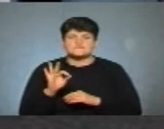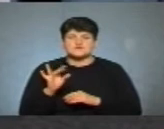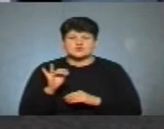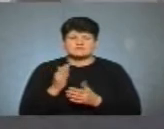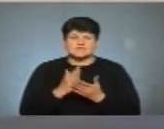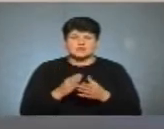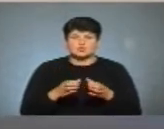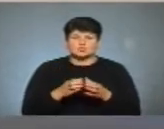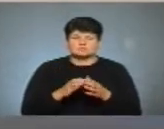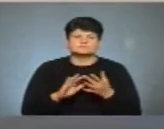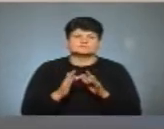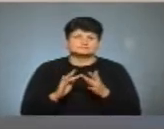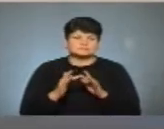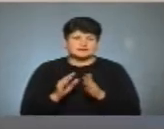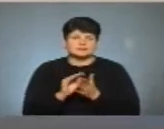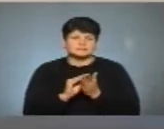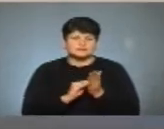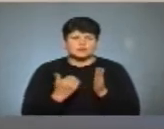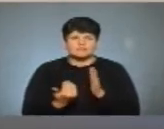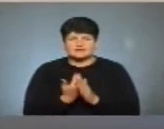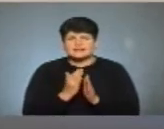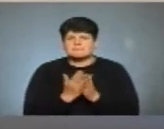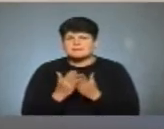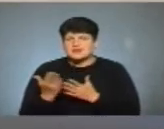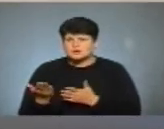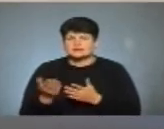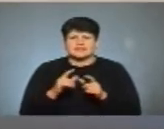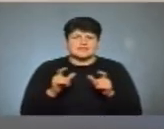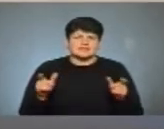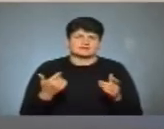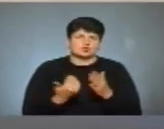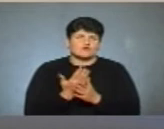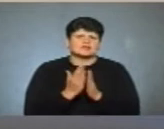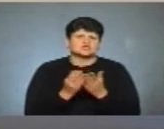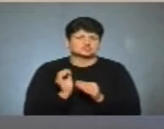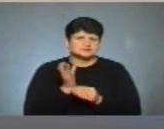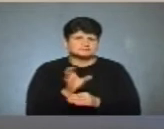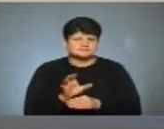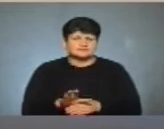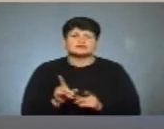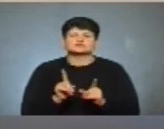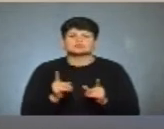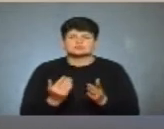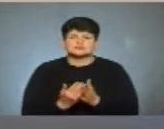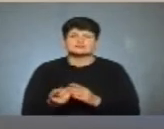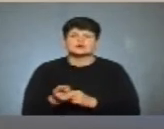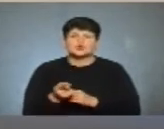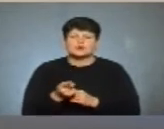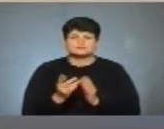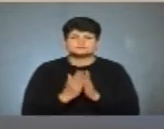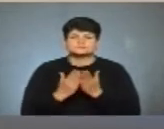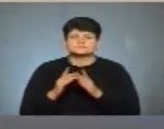соцмережах, де публікують новини бібліотеки, анонсують нові книжки. От які новації запроваджують у тернопільських